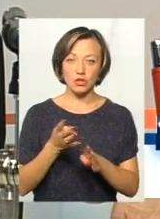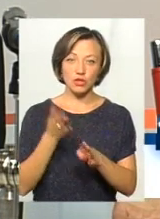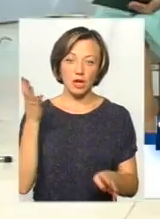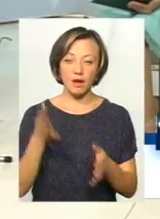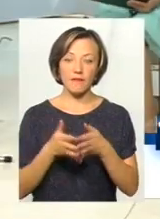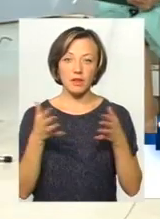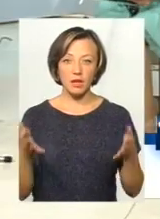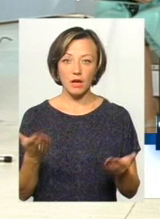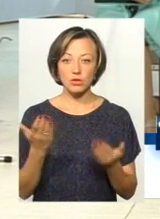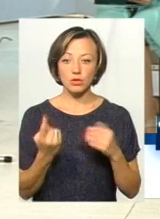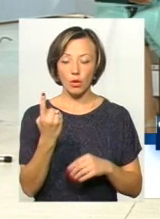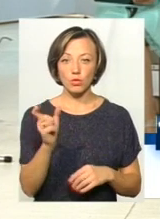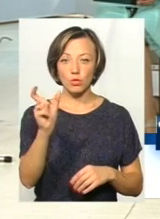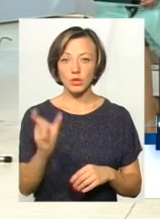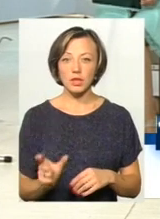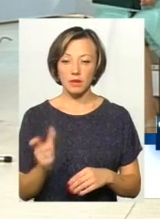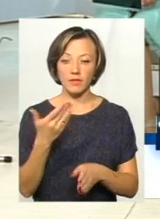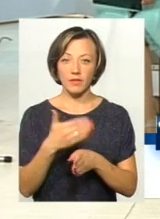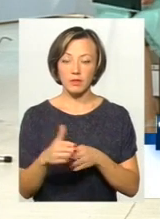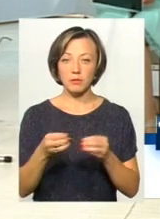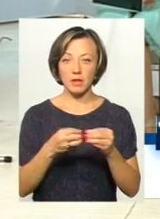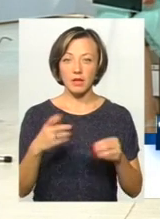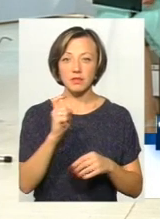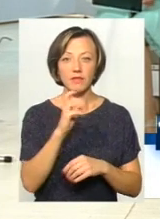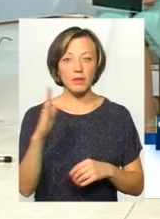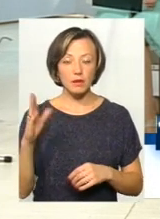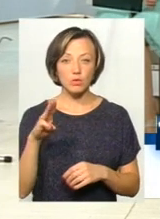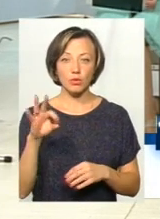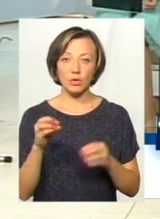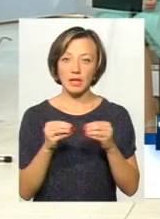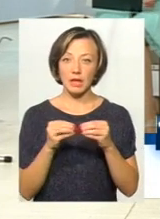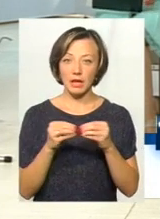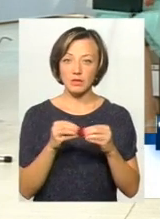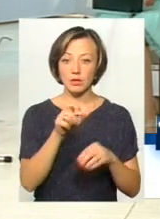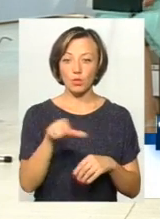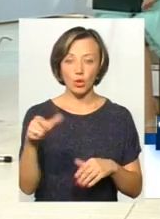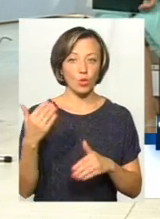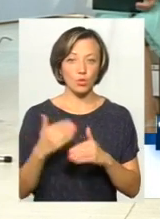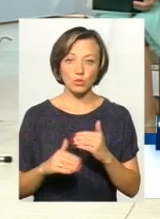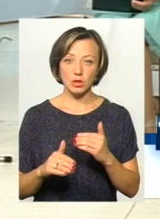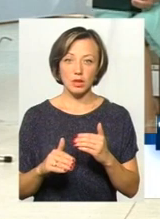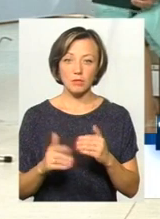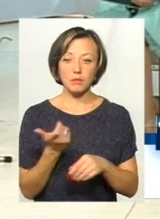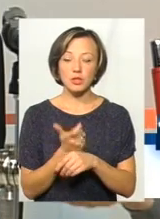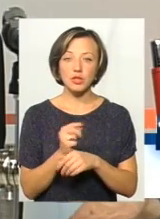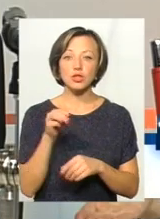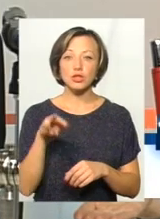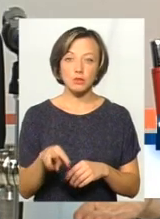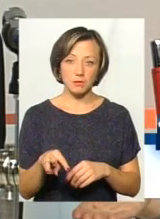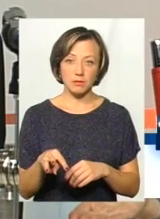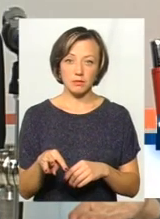велика, навіть якщо він на одного пацієнта витратить 15 хвилин, то 10 пацієнтів – це вже більше, ніж